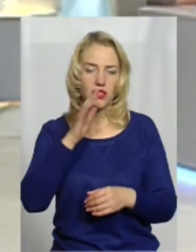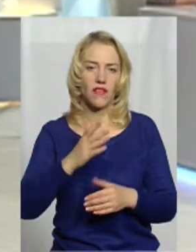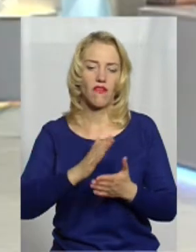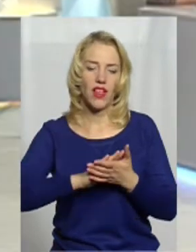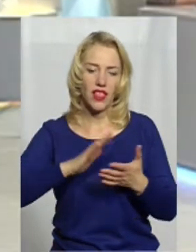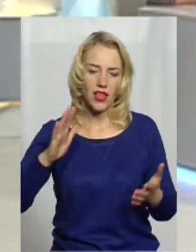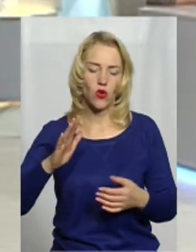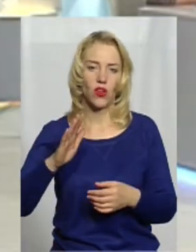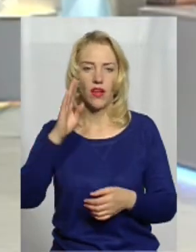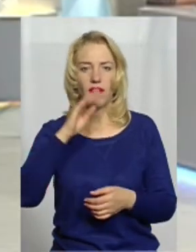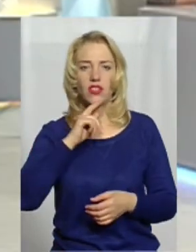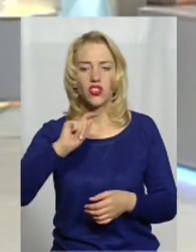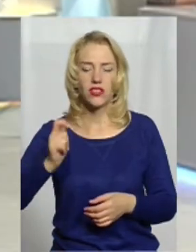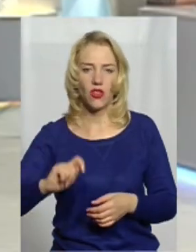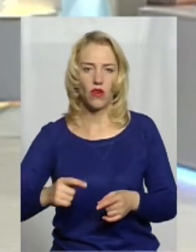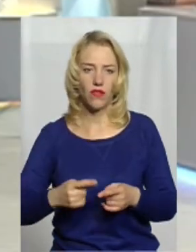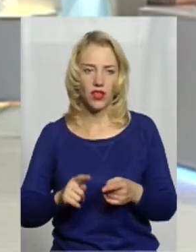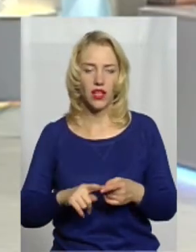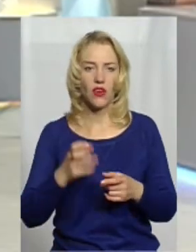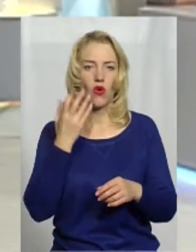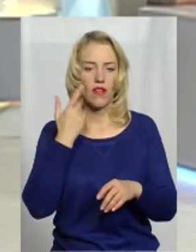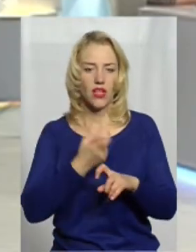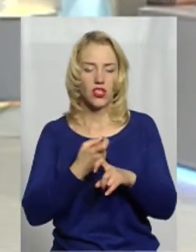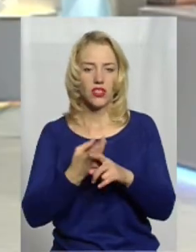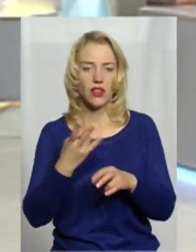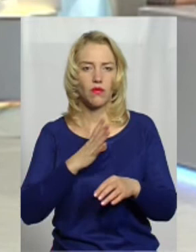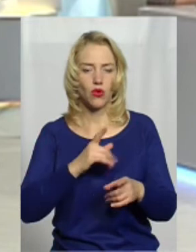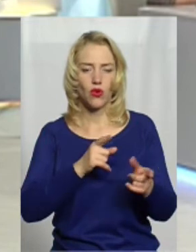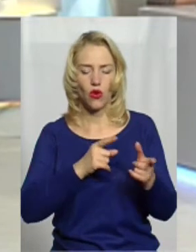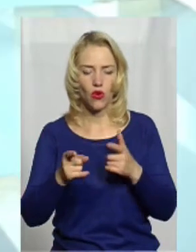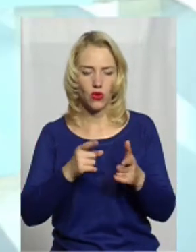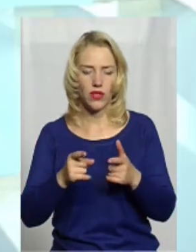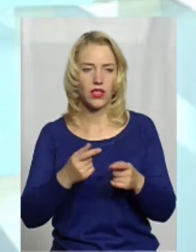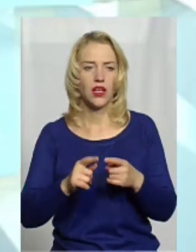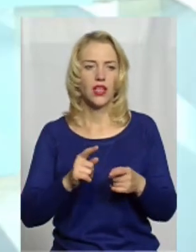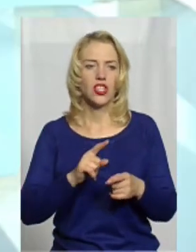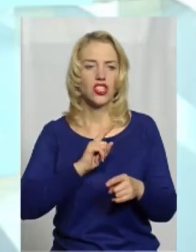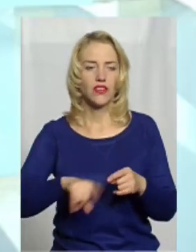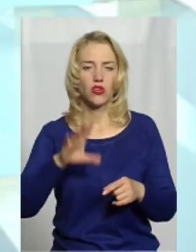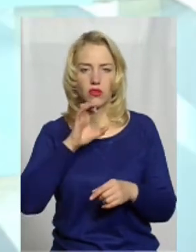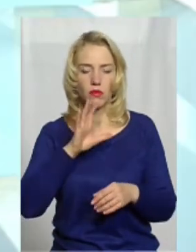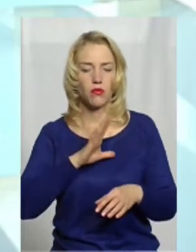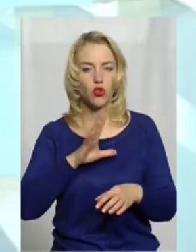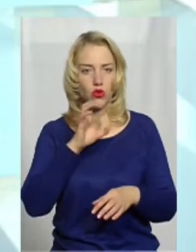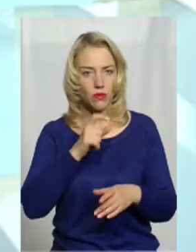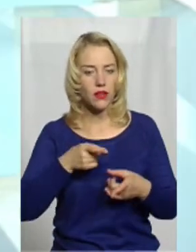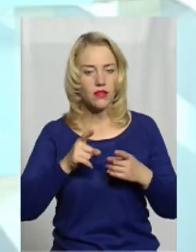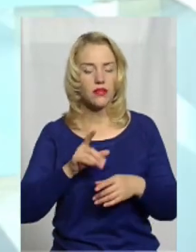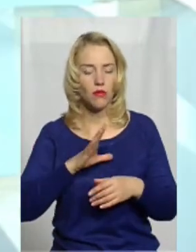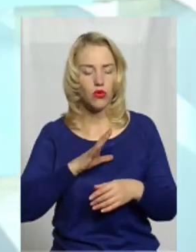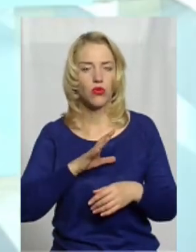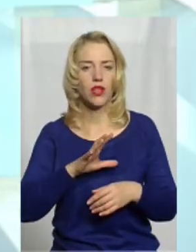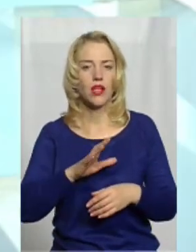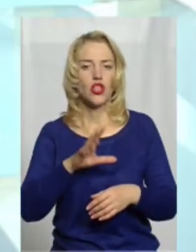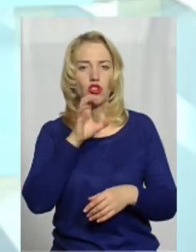фашистська Німеччина, їм треба було швидко підготувати собак, і тоді були собаки-смертніки. Тоді дійсно собак і кололи,